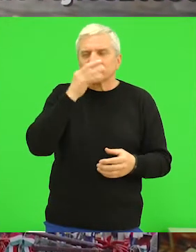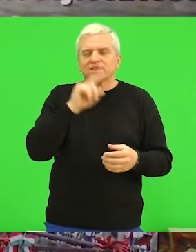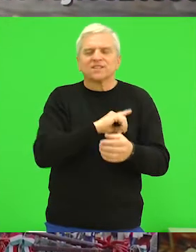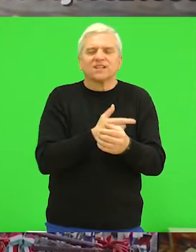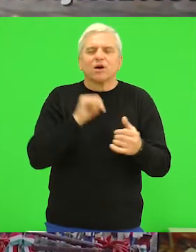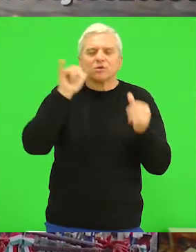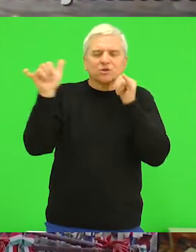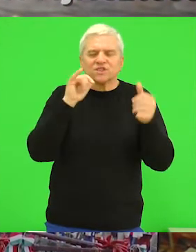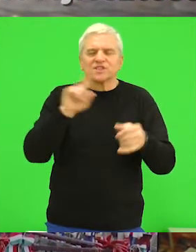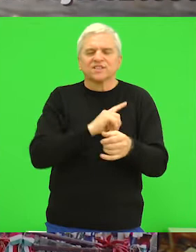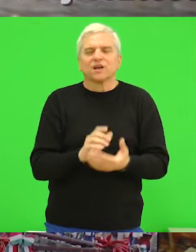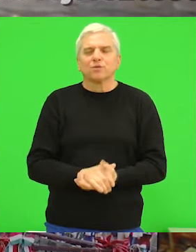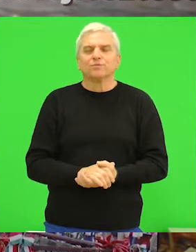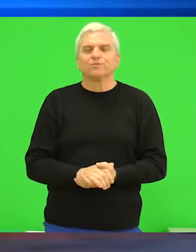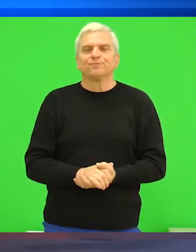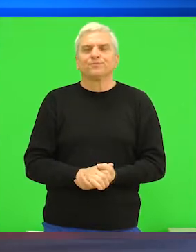turističke potencijale.